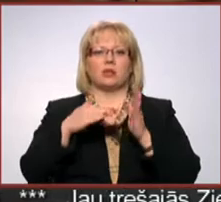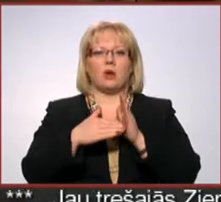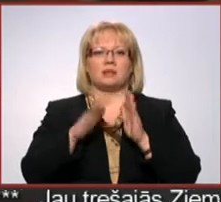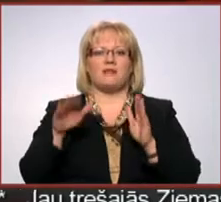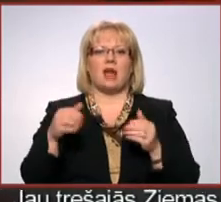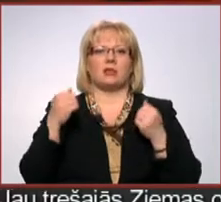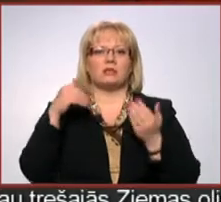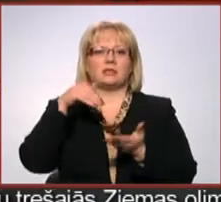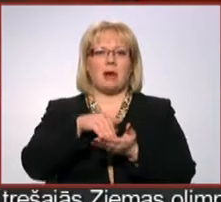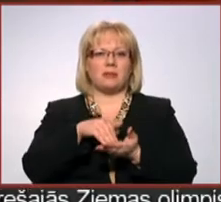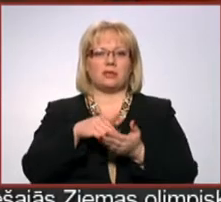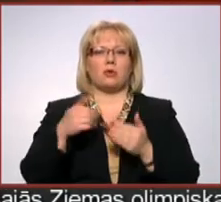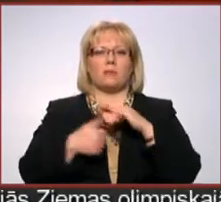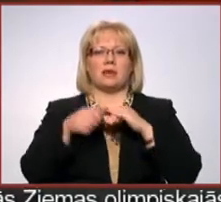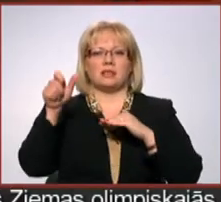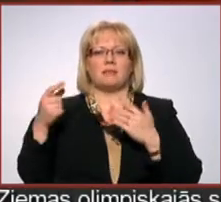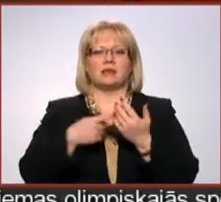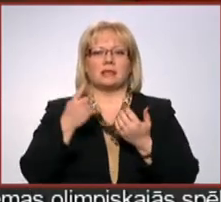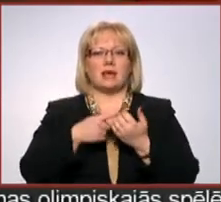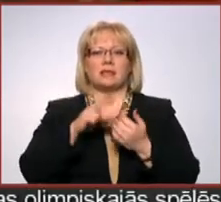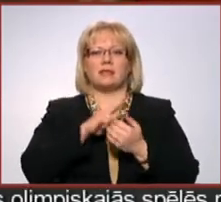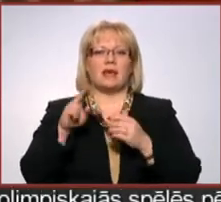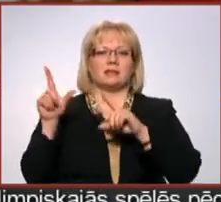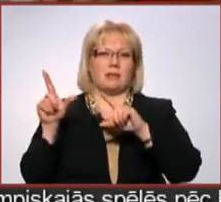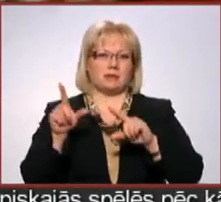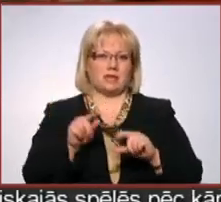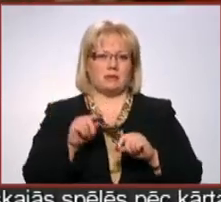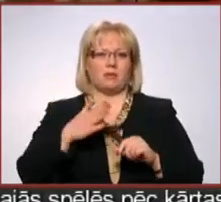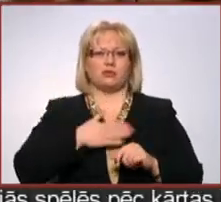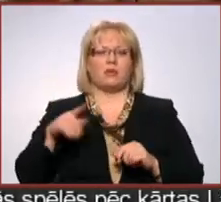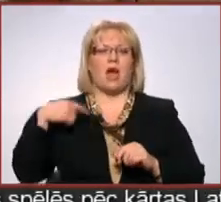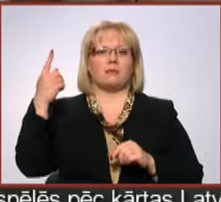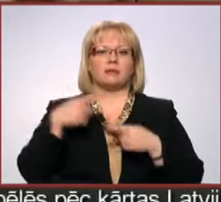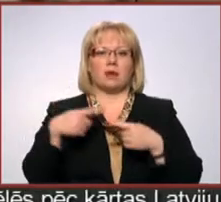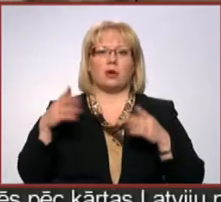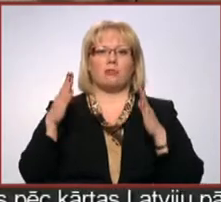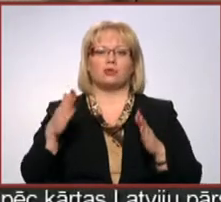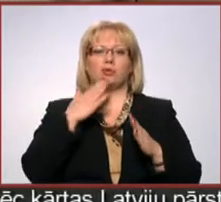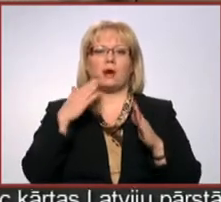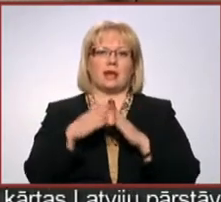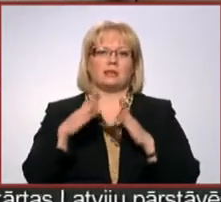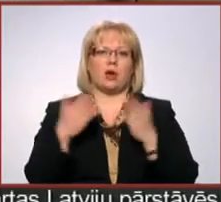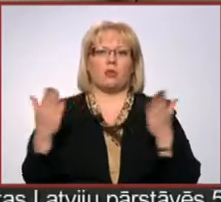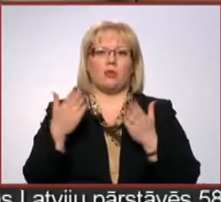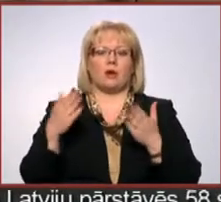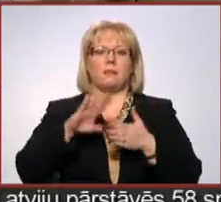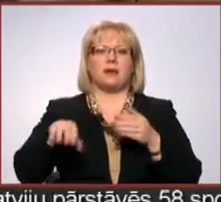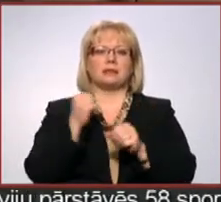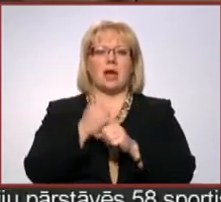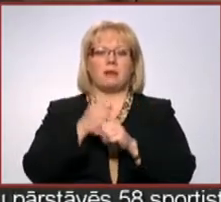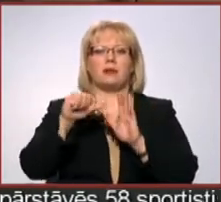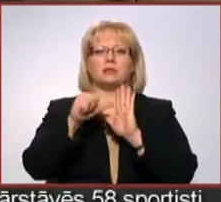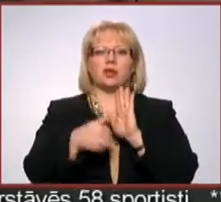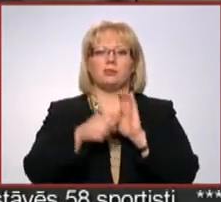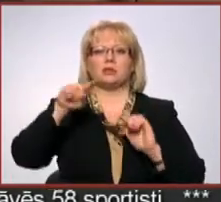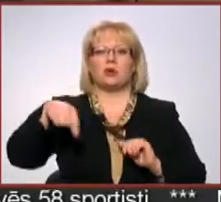nostabilizēties un bezdarbnieku skaidrs izteikti nesamazinātos. Mūsu nākamais materiāls būs no reizeknes, kur bezdarba ir 16